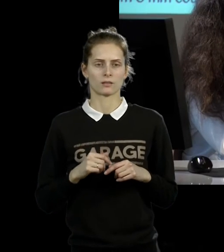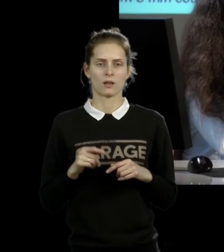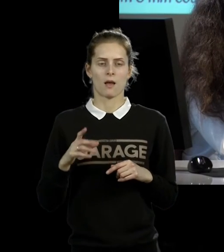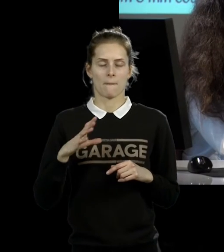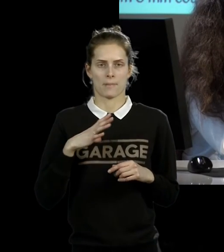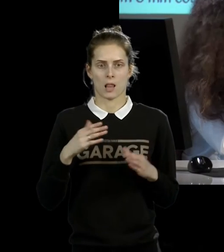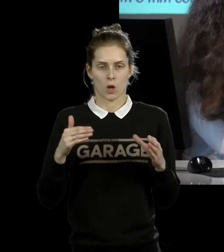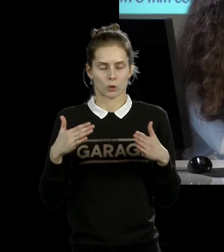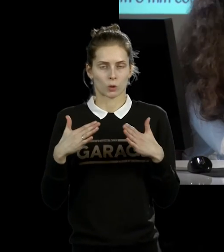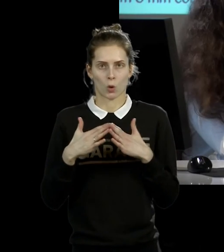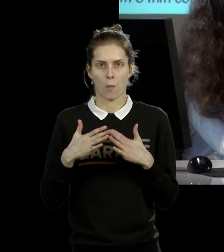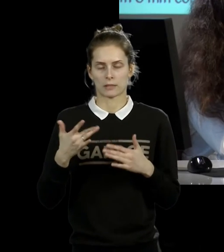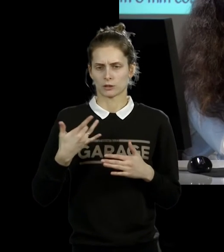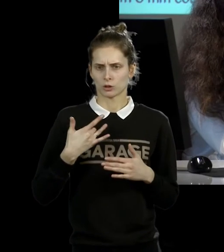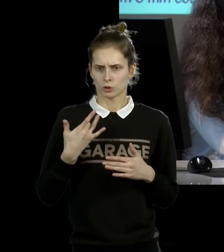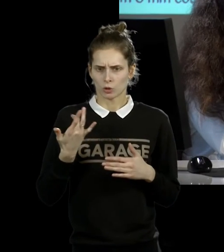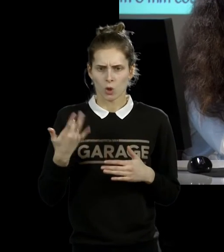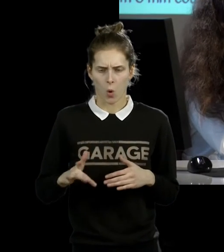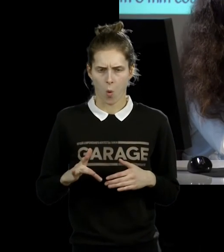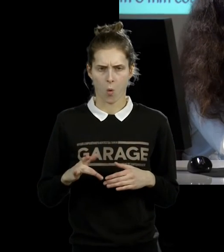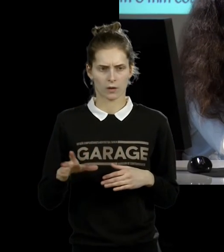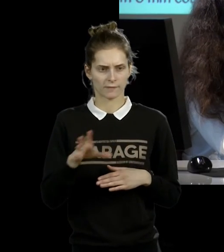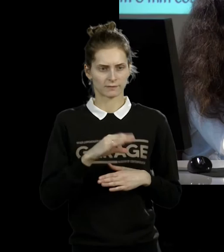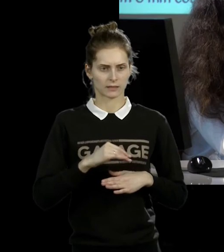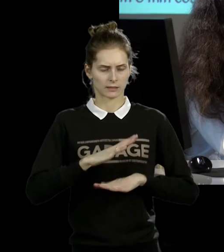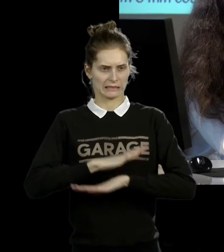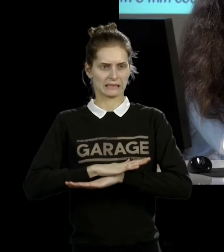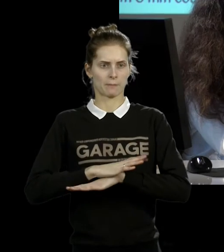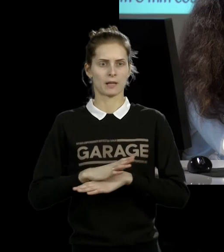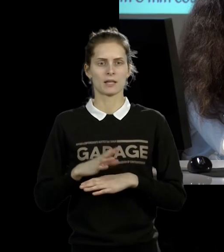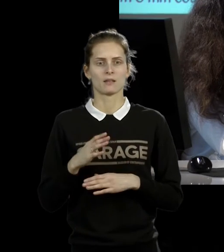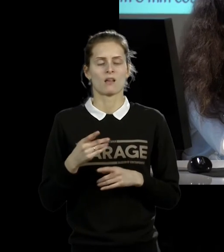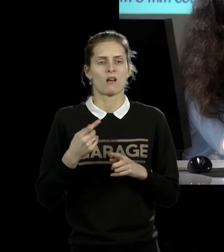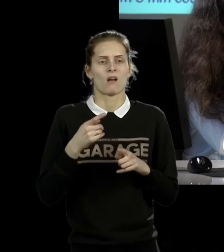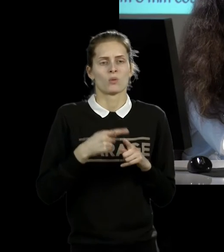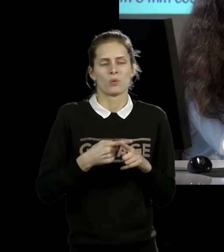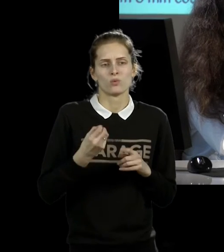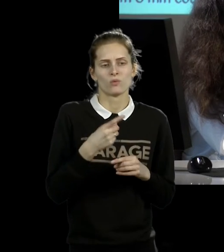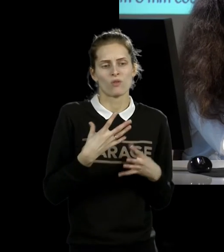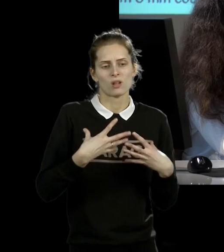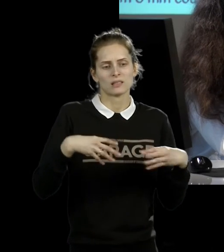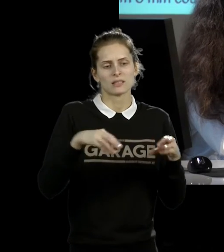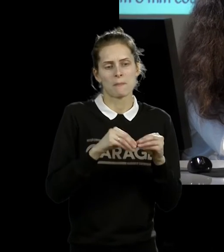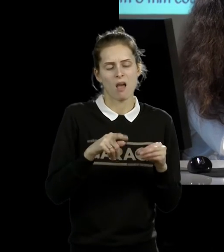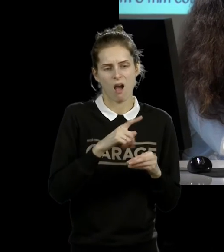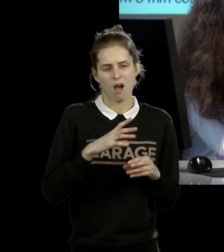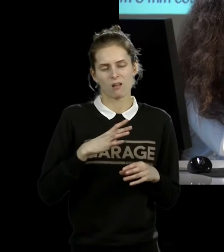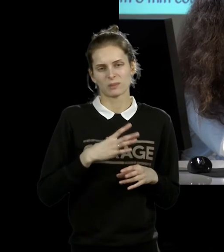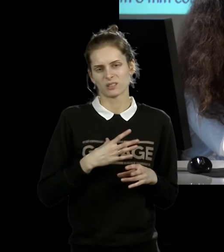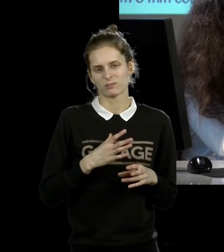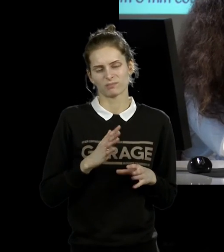дисциплина была в доме, и то, какая это, в общем, была несчастная семья, потому что отец достаточно рано ушел из семьи,